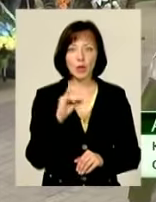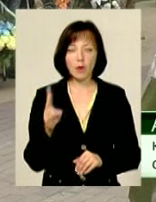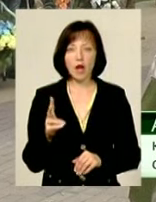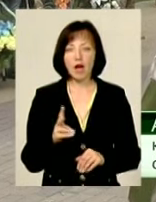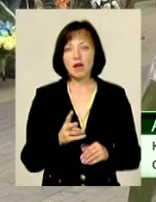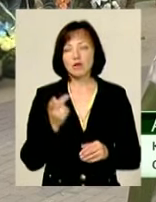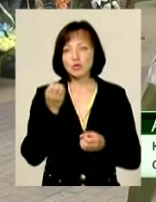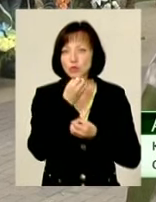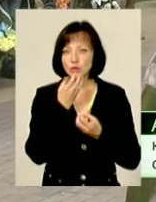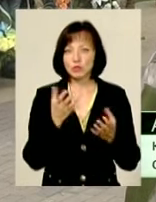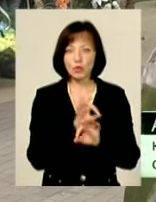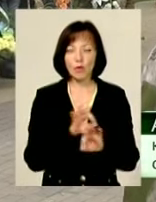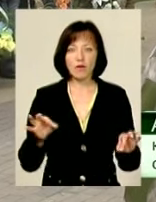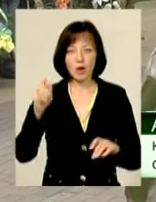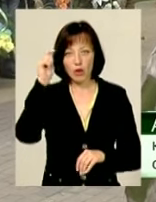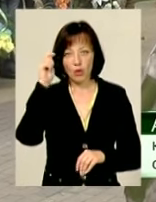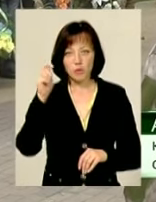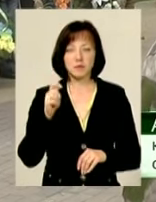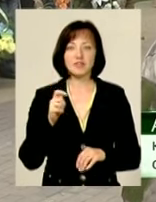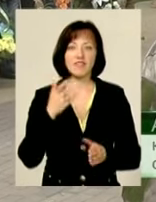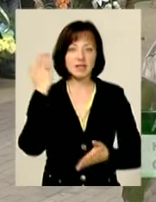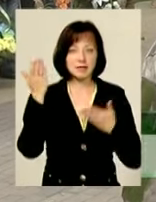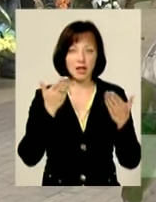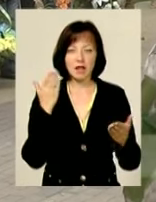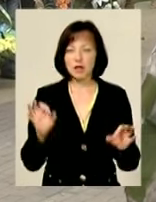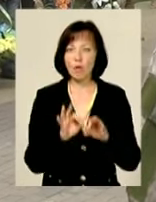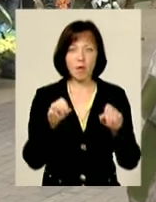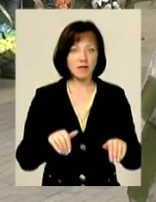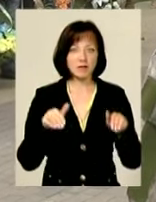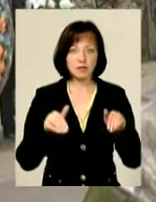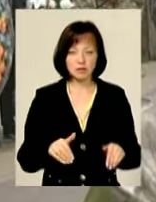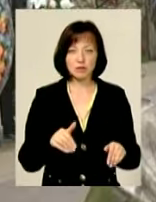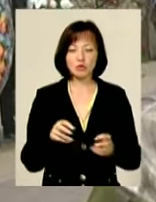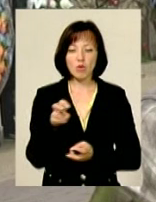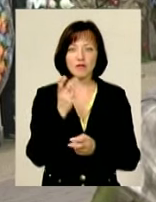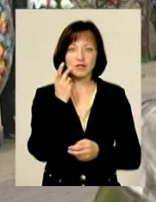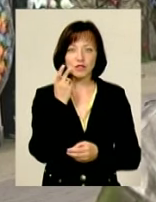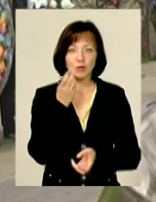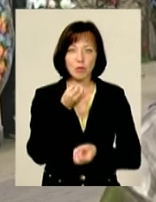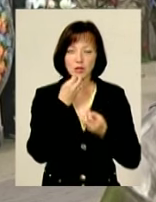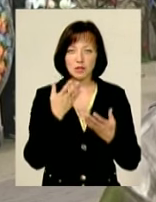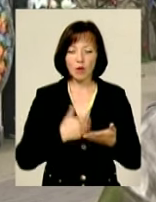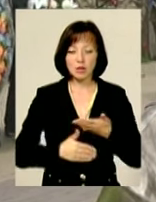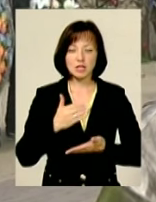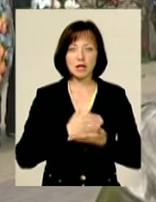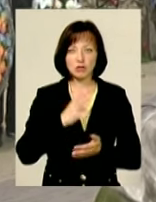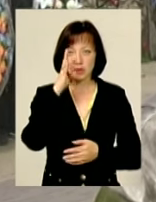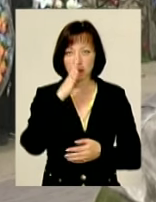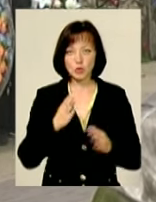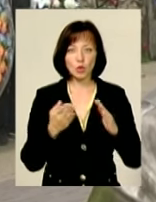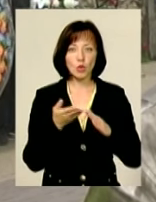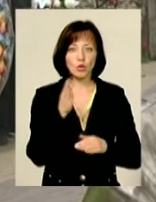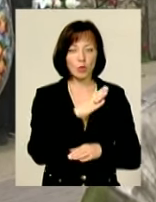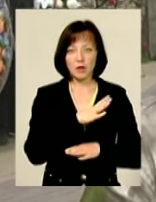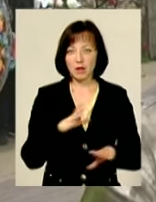в ніяких ситуаціях він не давав задню і завжди шукає якийсь позитив. Він останніх місяців 4 навіть додому вже не їхав.